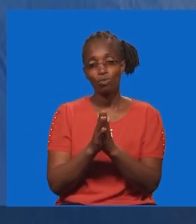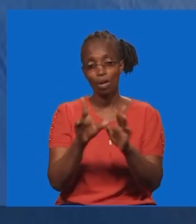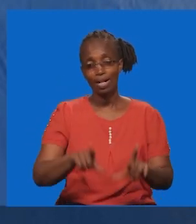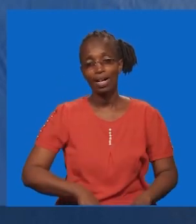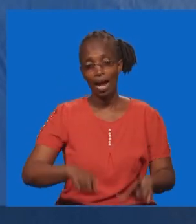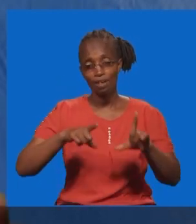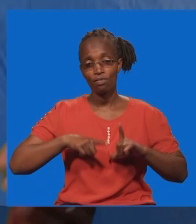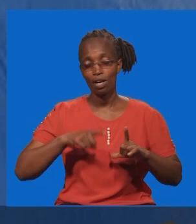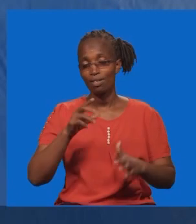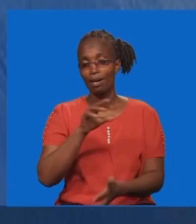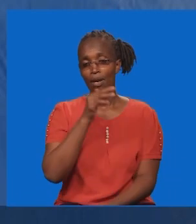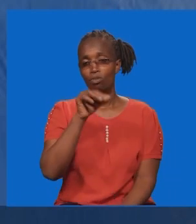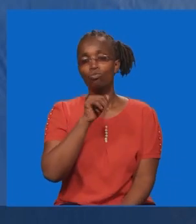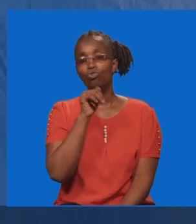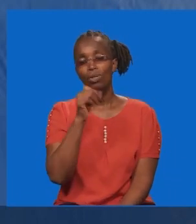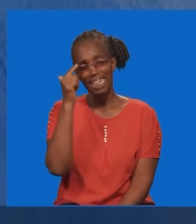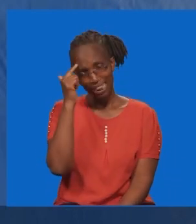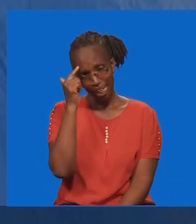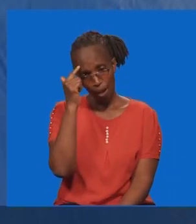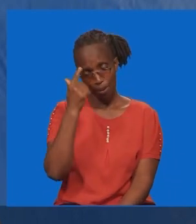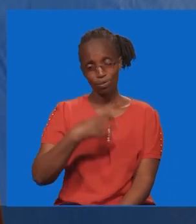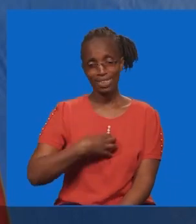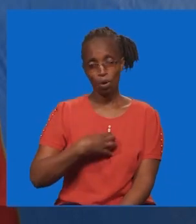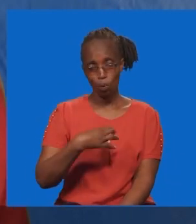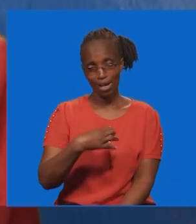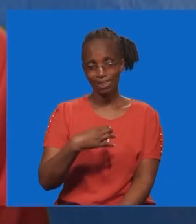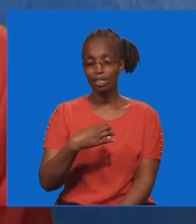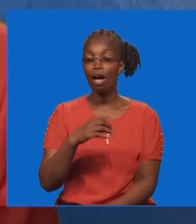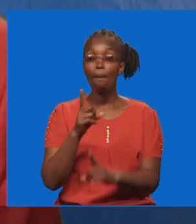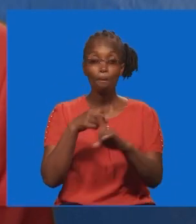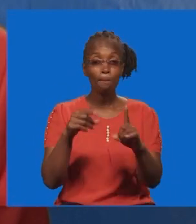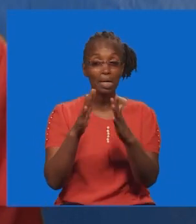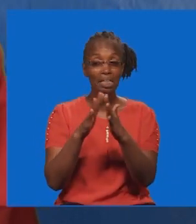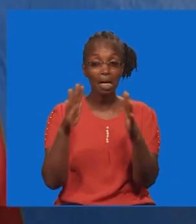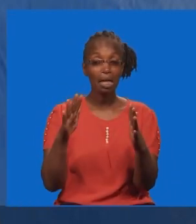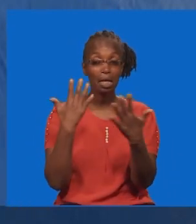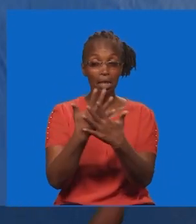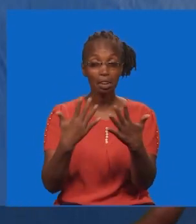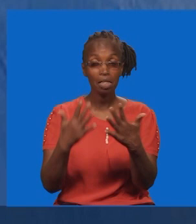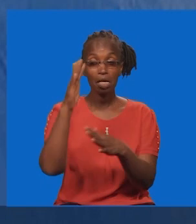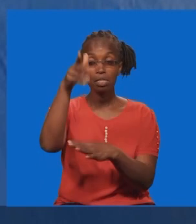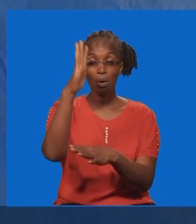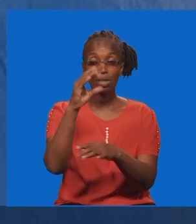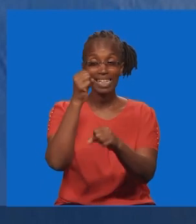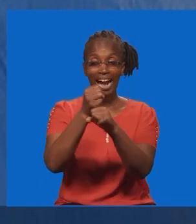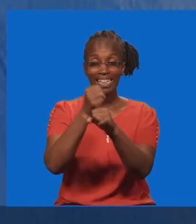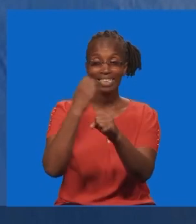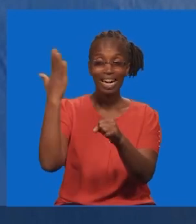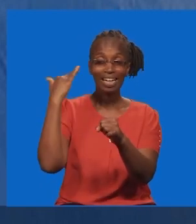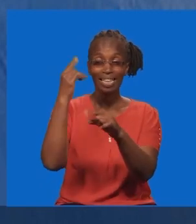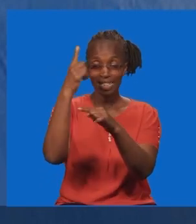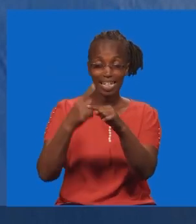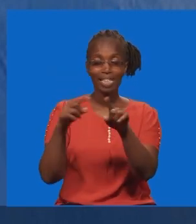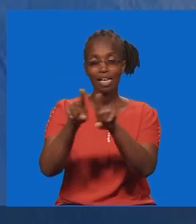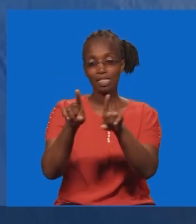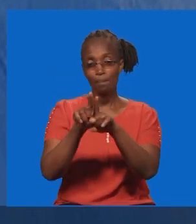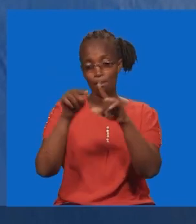Usiweze ata kuwona nchinzi ulivyo tajiri. Bali tanzama nagwone kazi za mungu. Mama maku mungu alio kutendea maka ulio pita. Vivyo